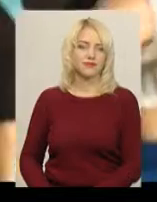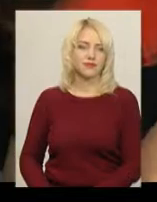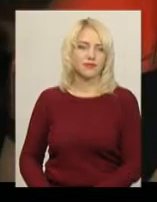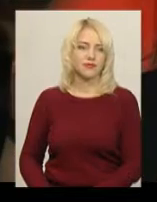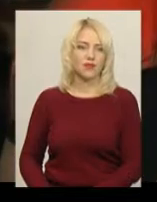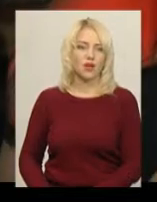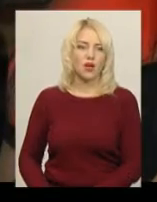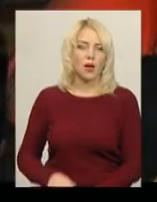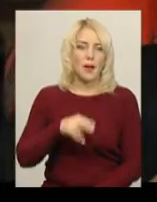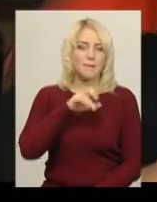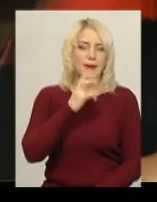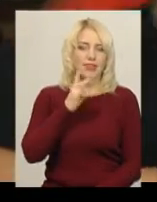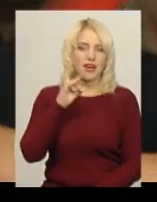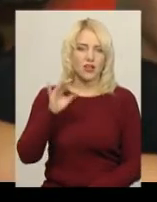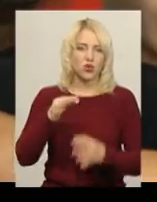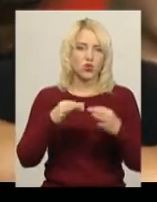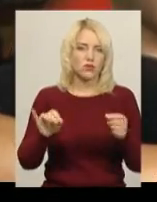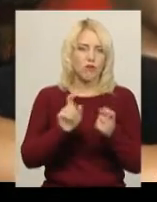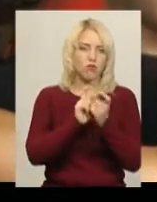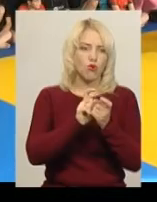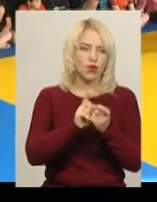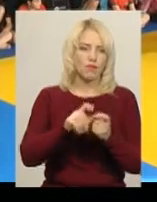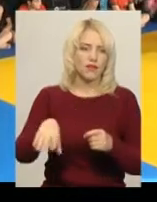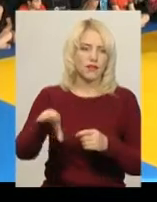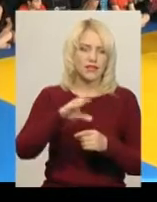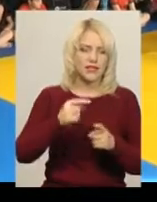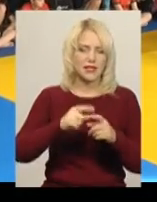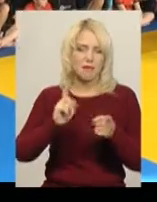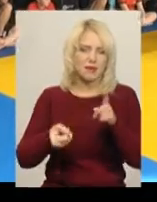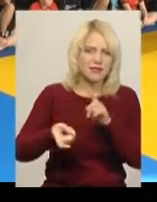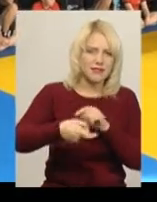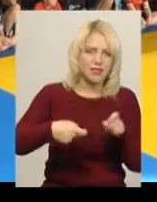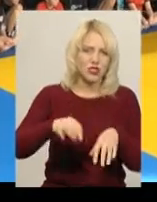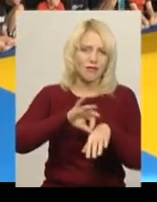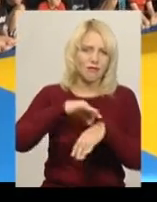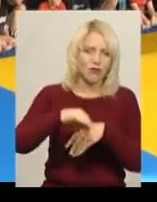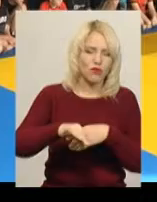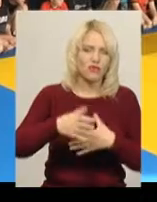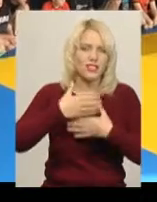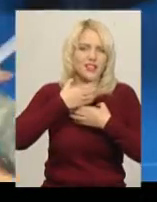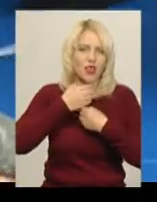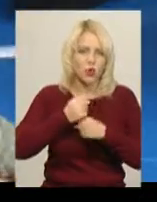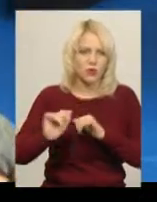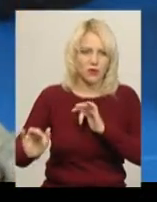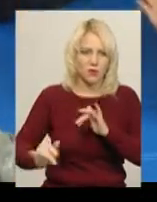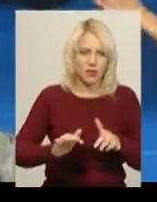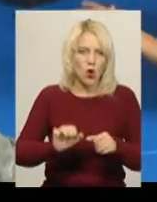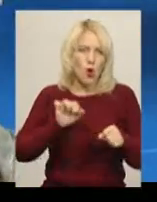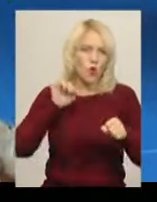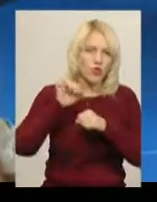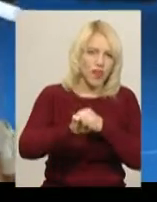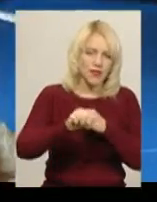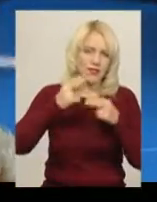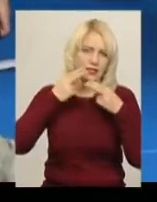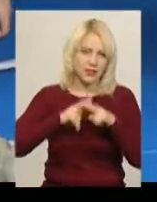У панкратіоні дозволяється боротьба в стійці і партері, підсічки, больові і задушливі прийоми, також ударна кіткова техніка Учасники